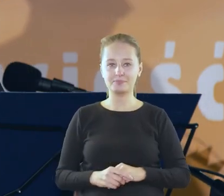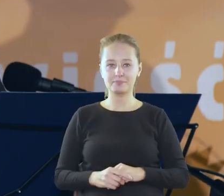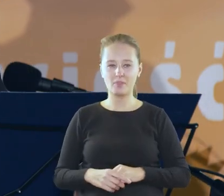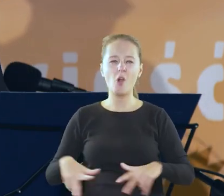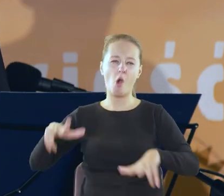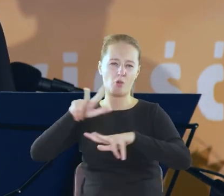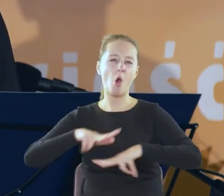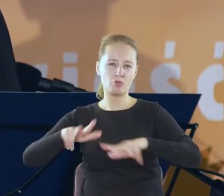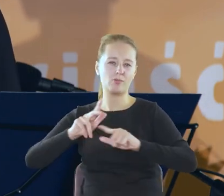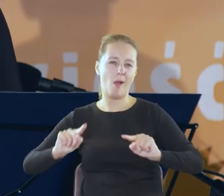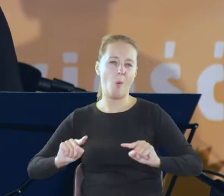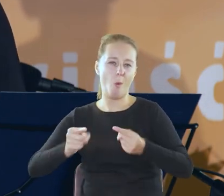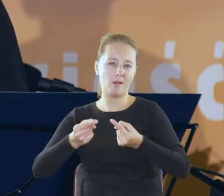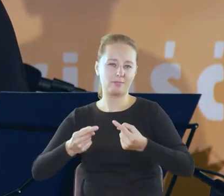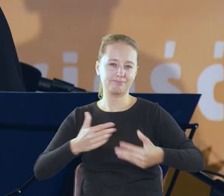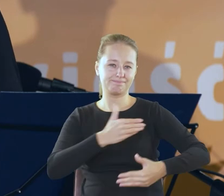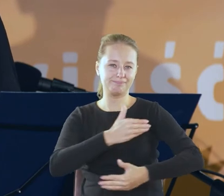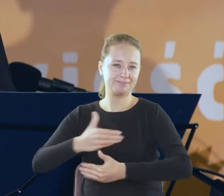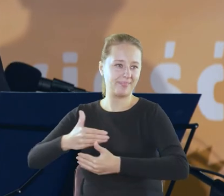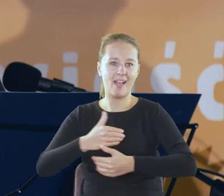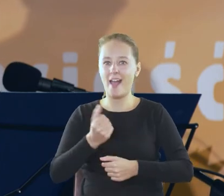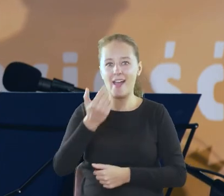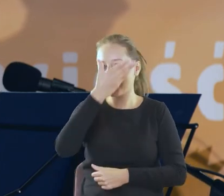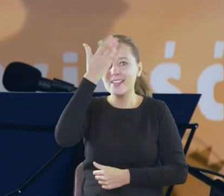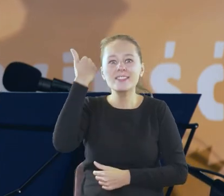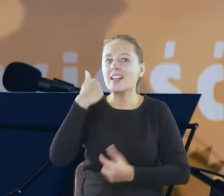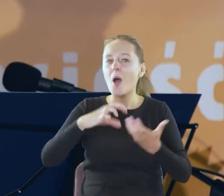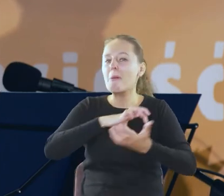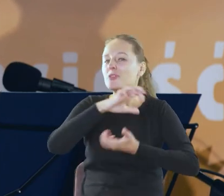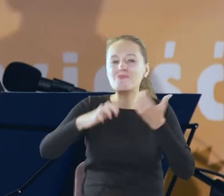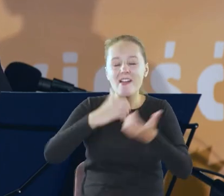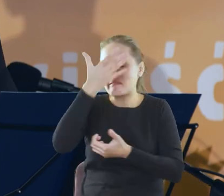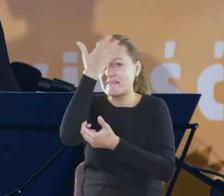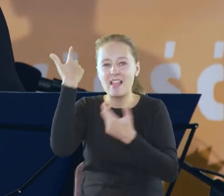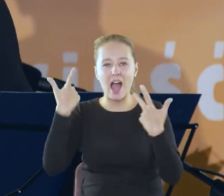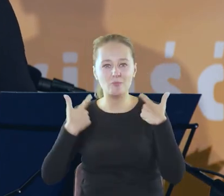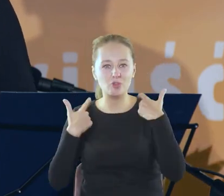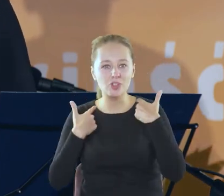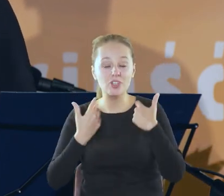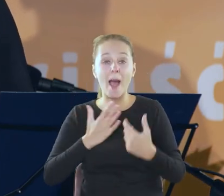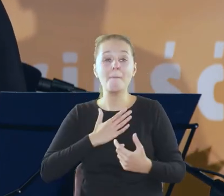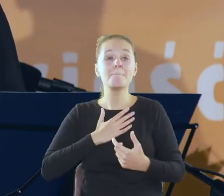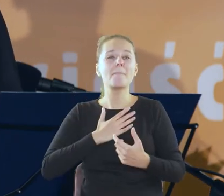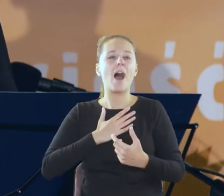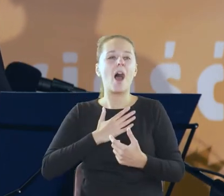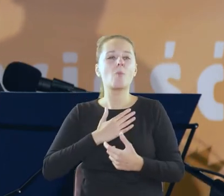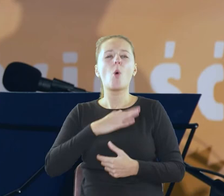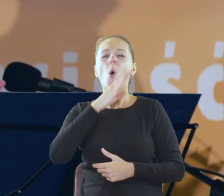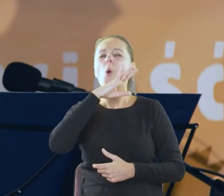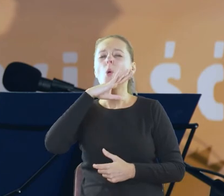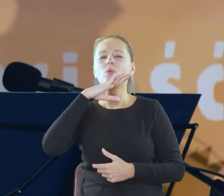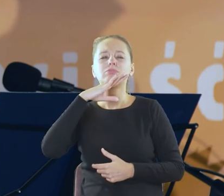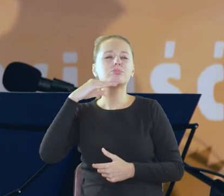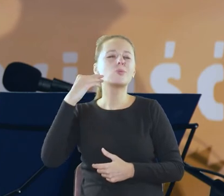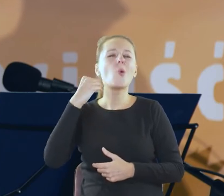krewnych nie znałam wtedy prawd świata i życia miałam suknię różową i